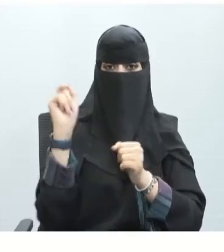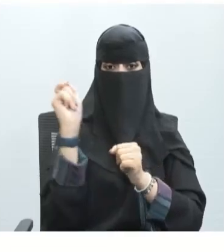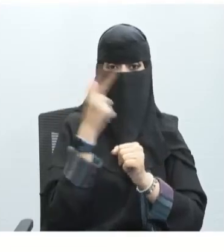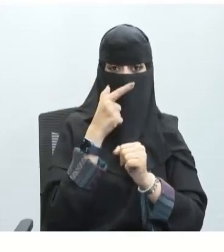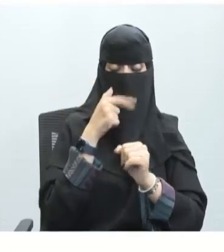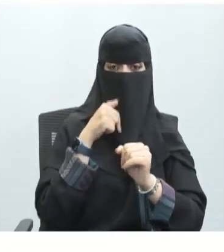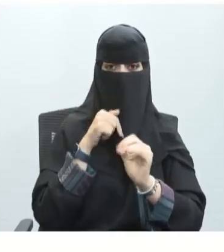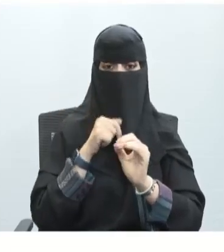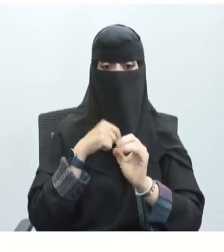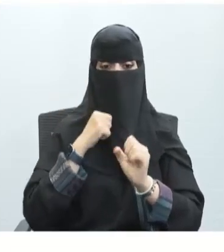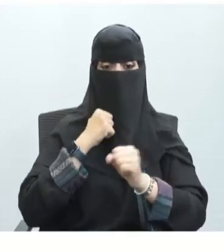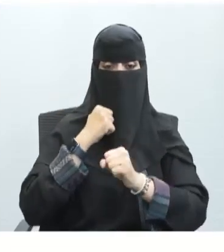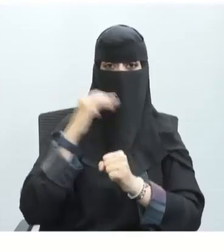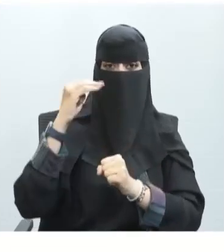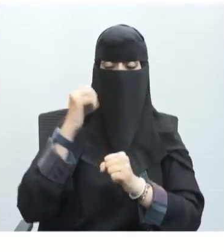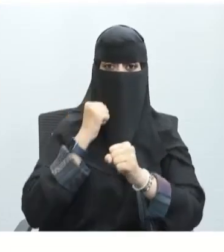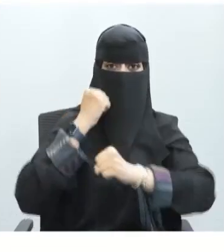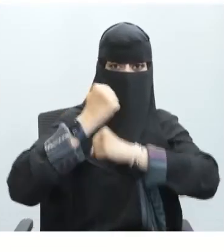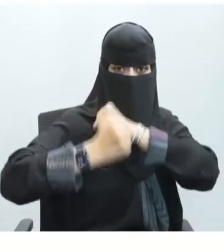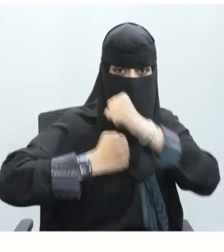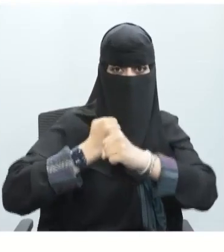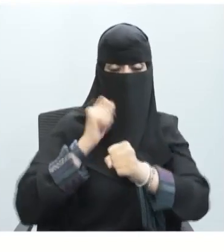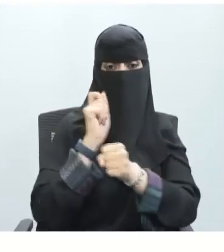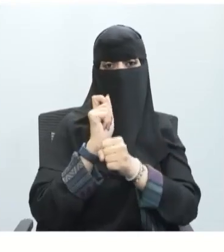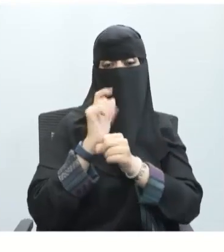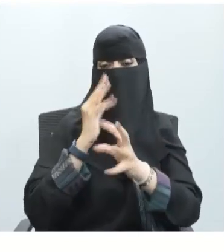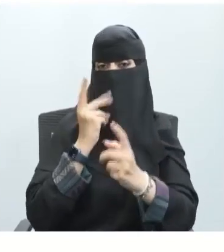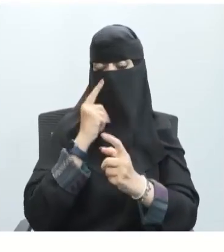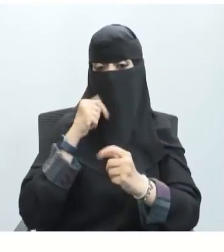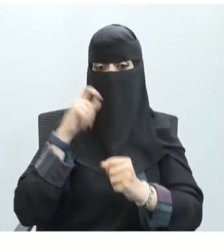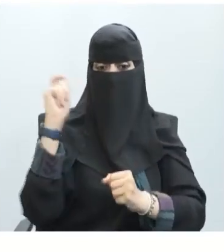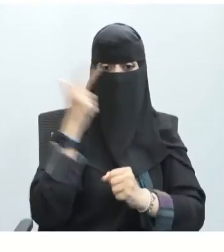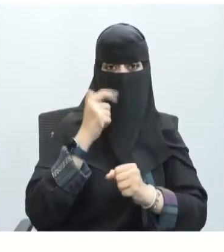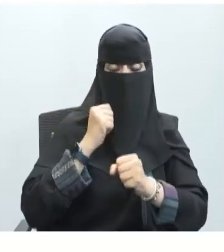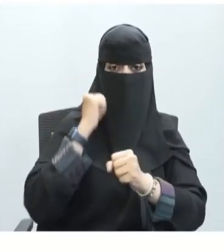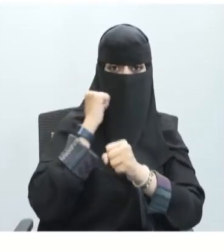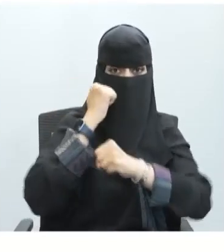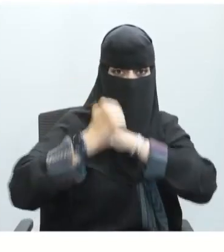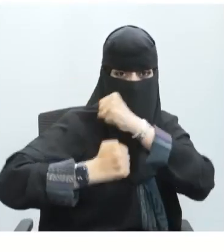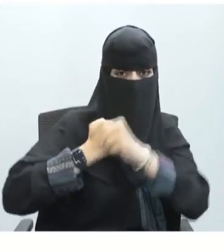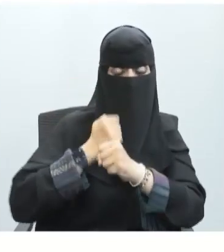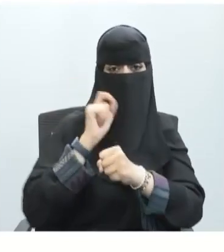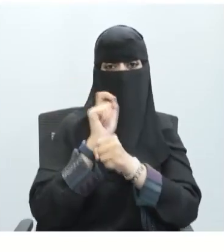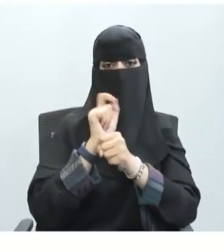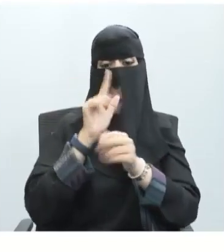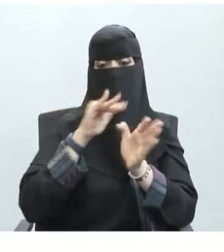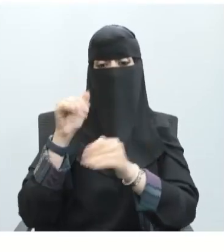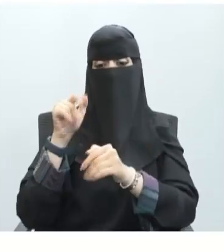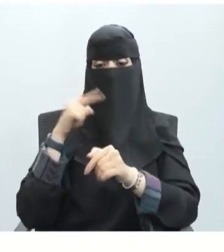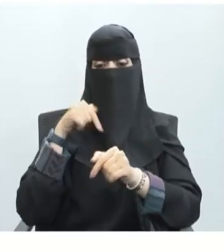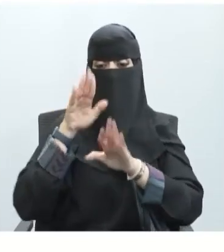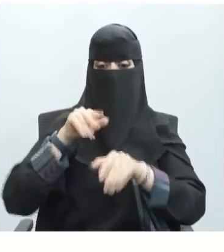سرعة جهد الفعل ماذا نعني بها تختلف سرعة جهد الفعل فالعديد من محاور الخلايا العصبية مغلفة